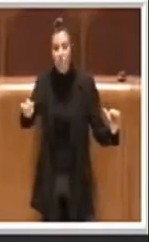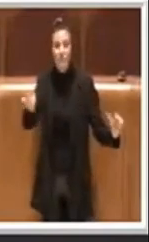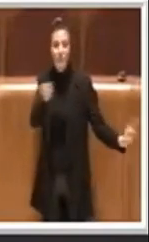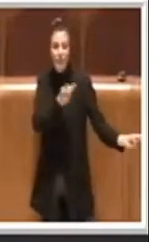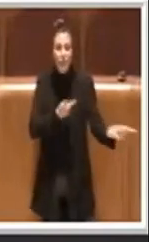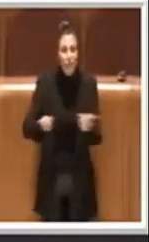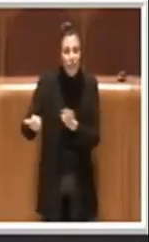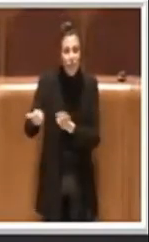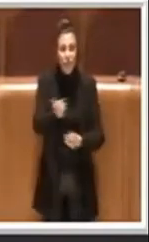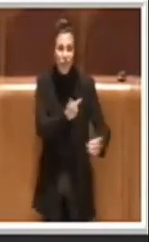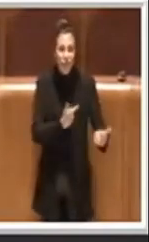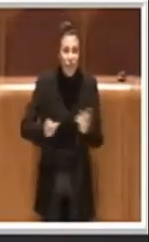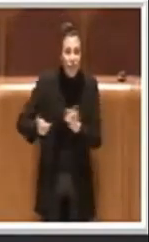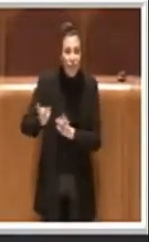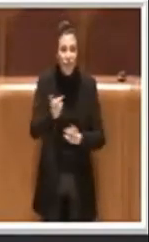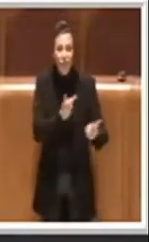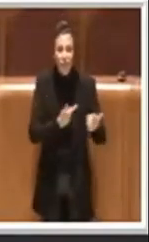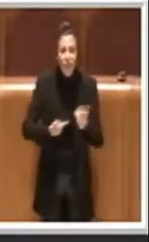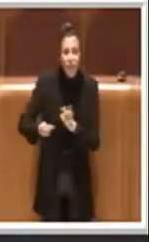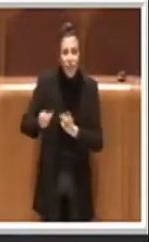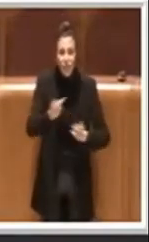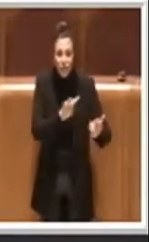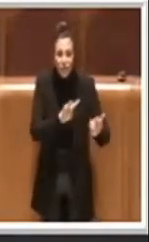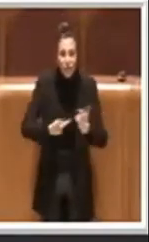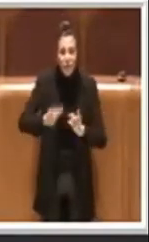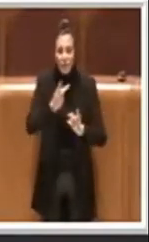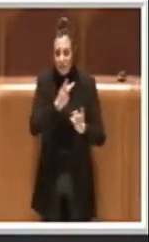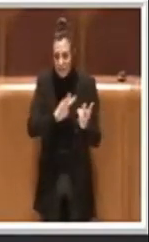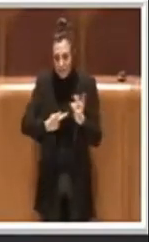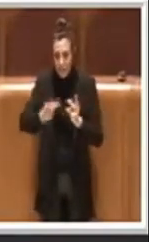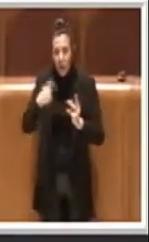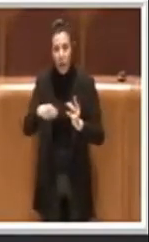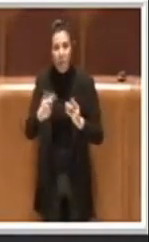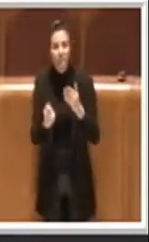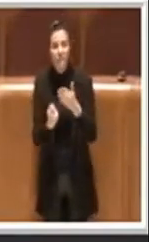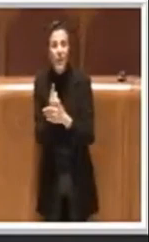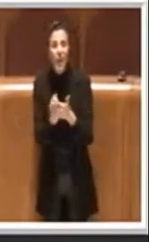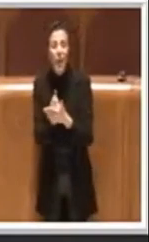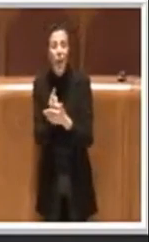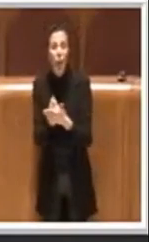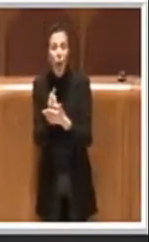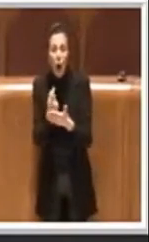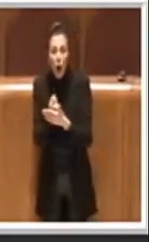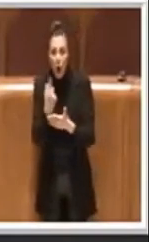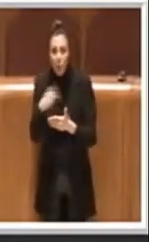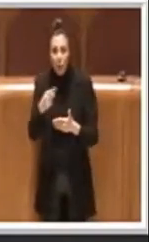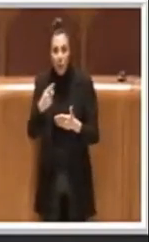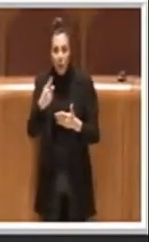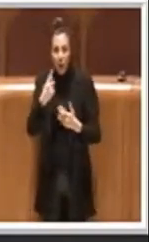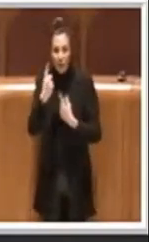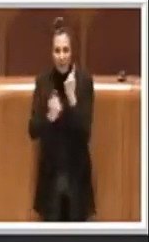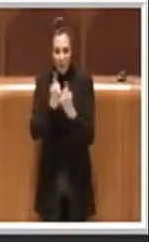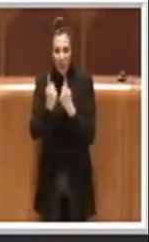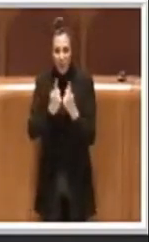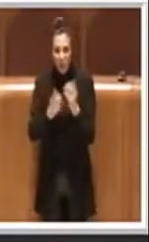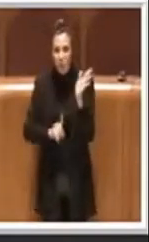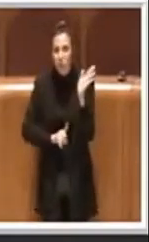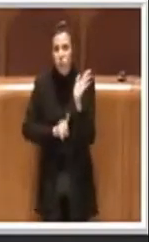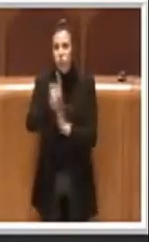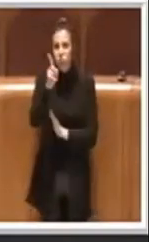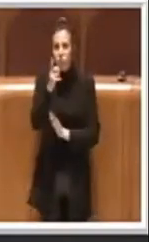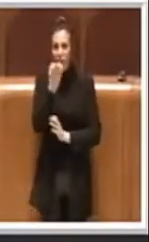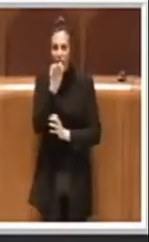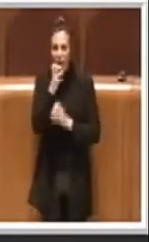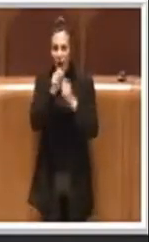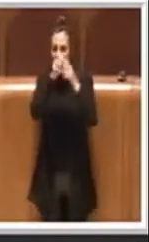andare contro a questo fenomeno ovviamente del surriscaldamento globale perciò ritorniamo